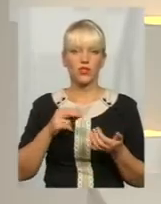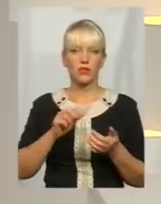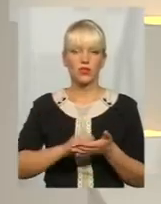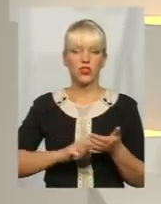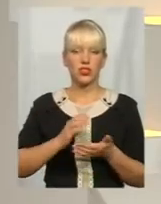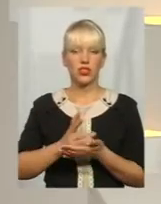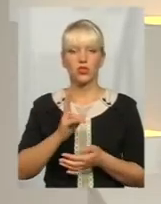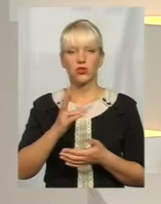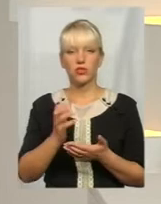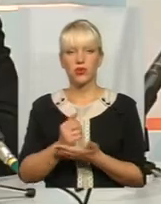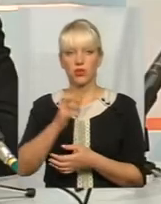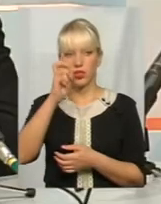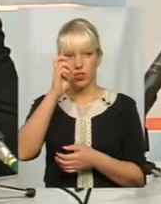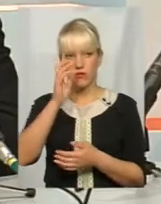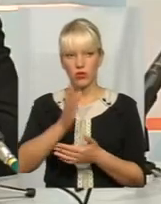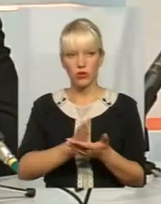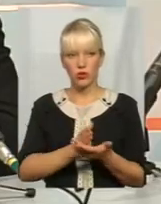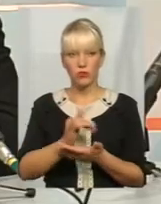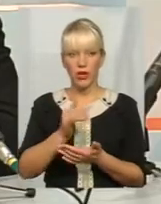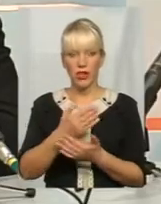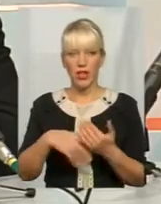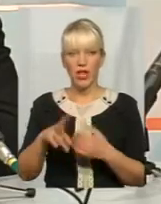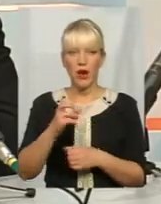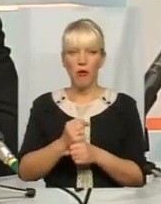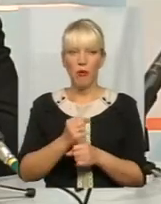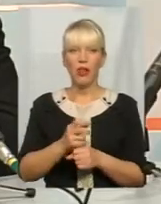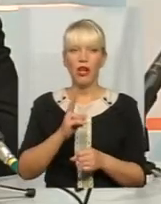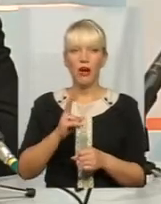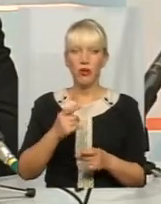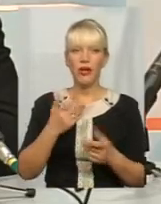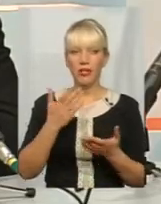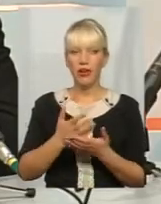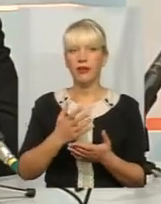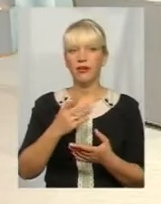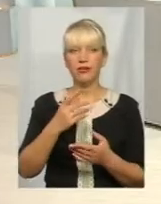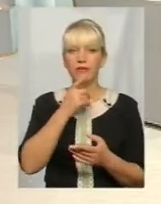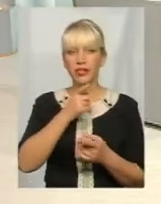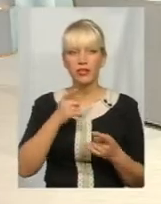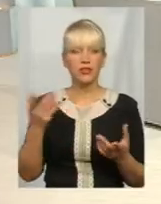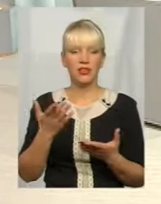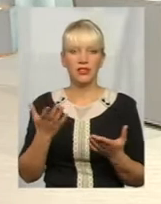Хтось знаходить державну службу, йде на роботу, в когось дійсно певний якийсь період не